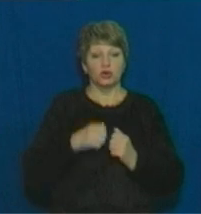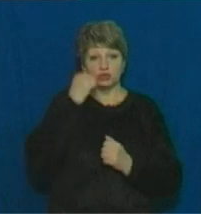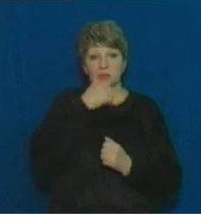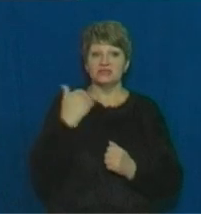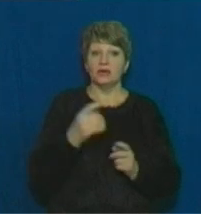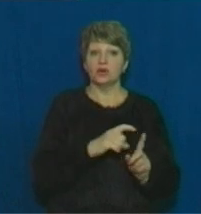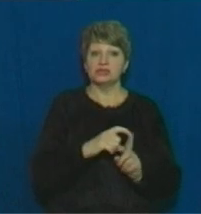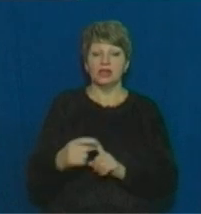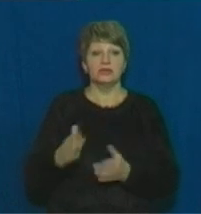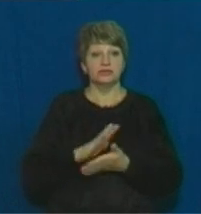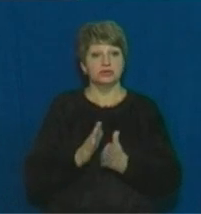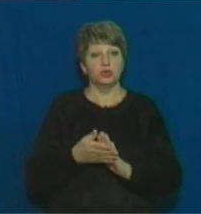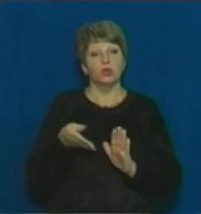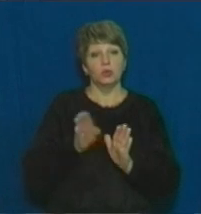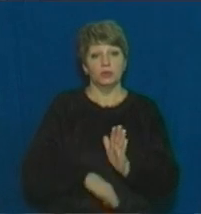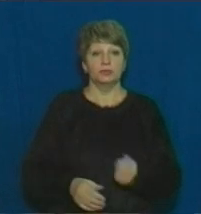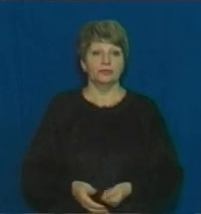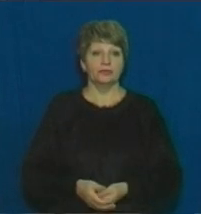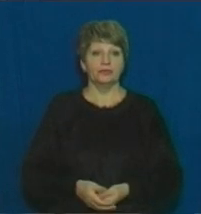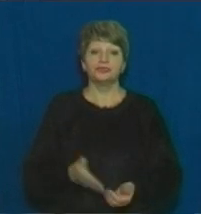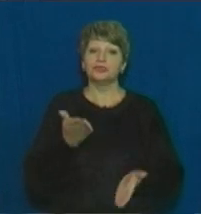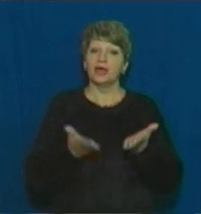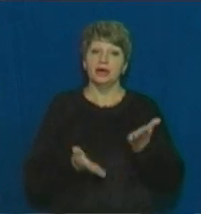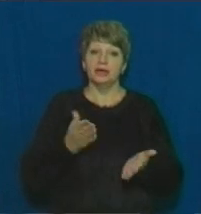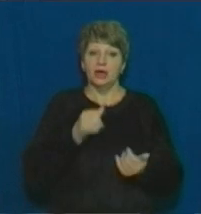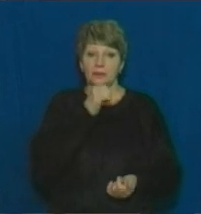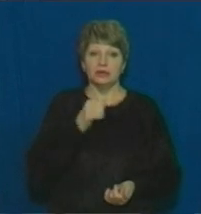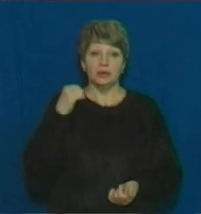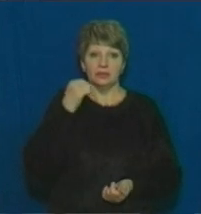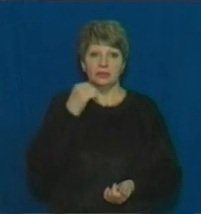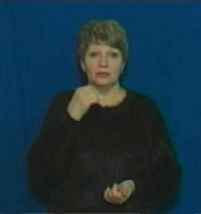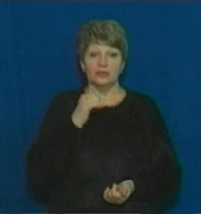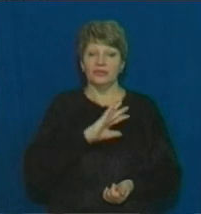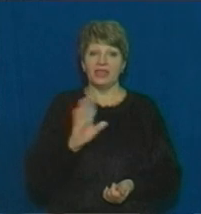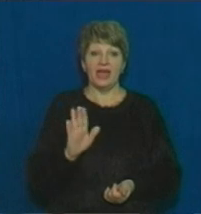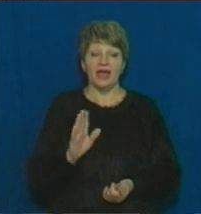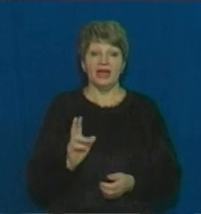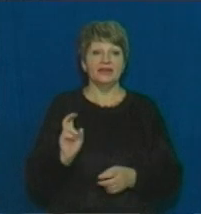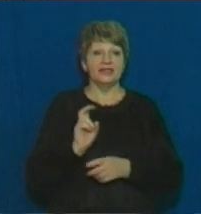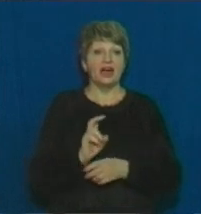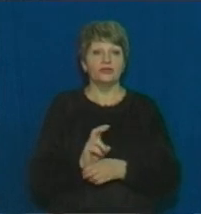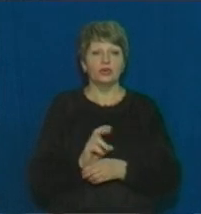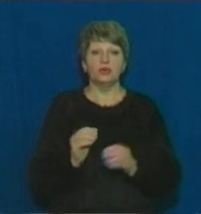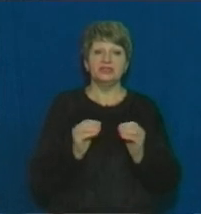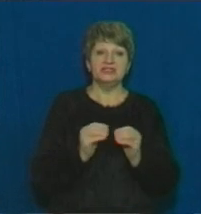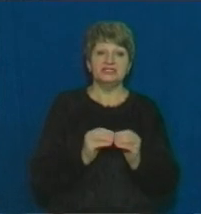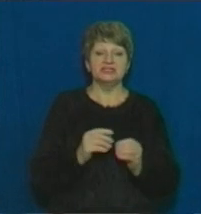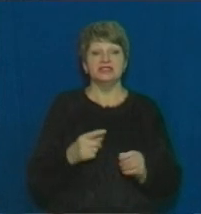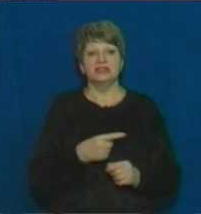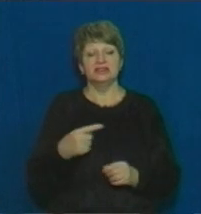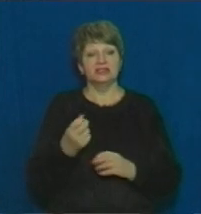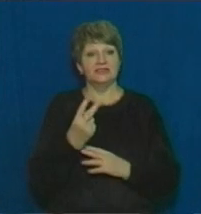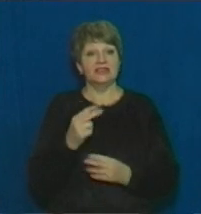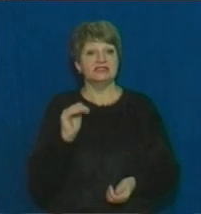словами, вона погіршується. Якщо ми ввели мову про наявку 10, потім 12 тисяч,